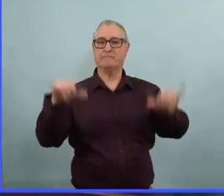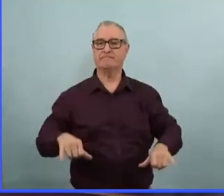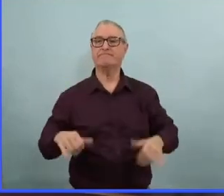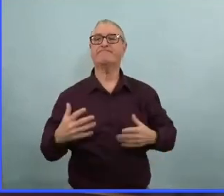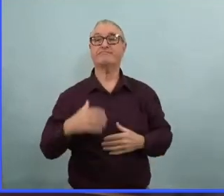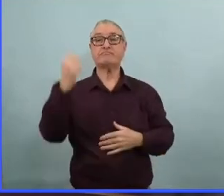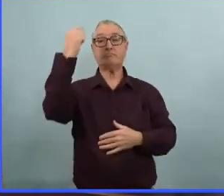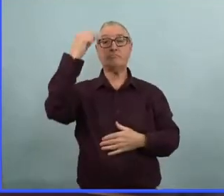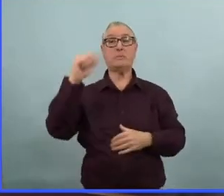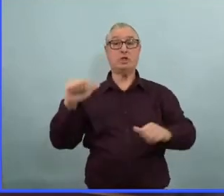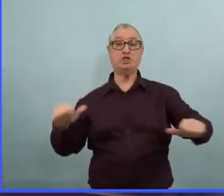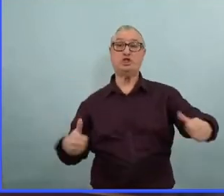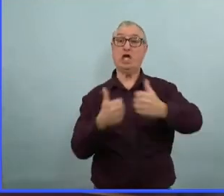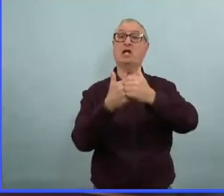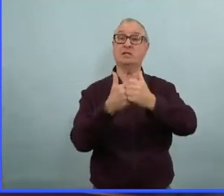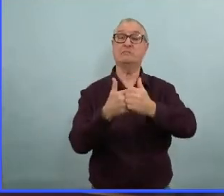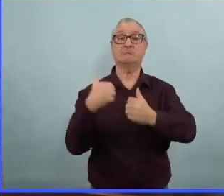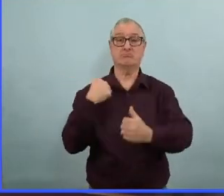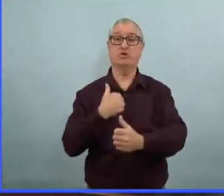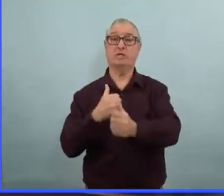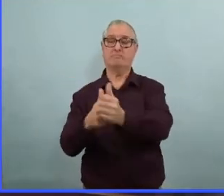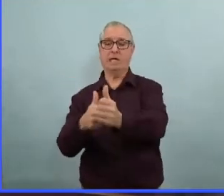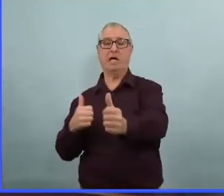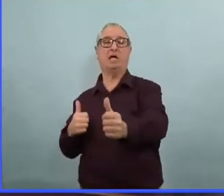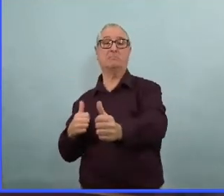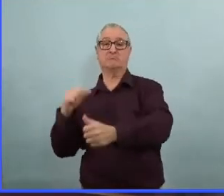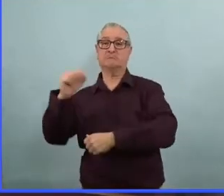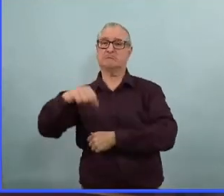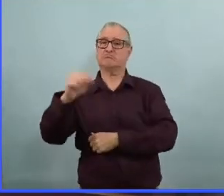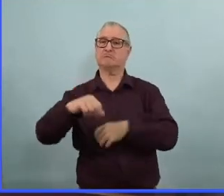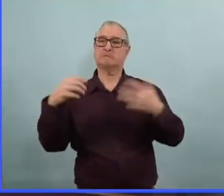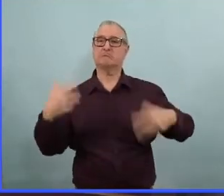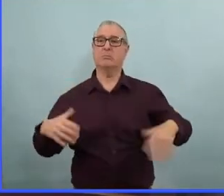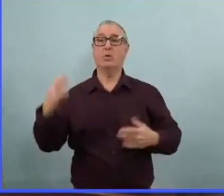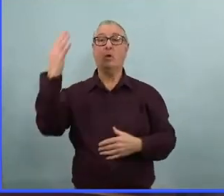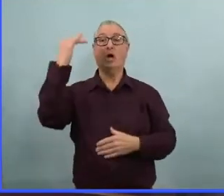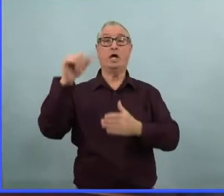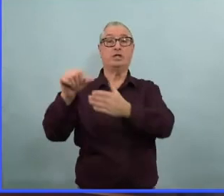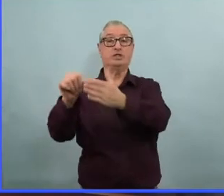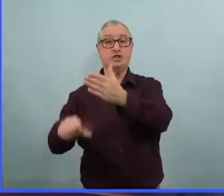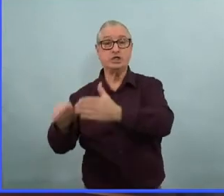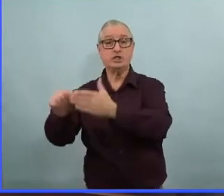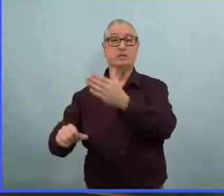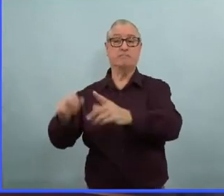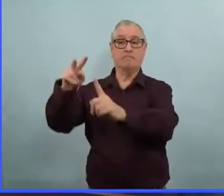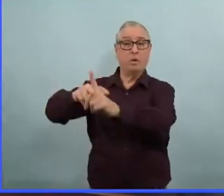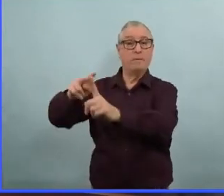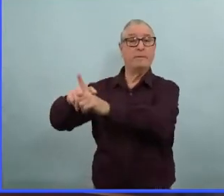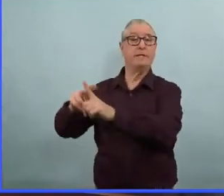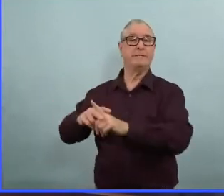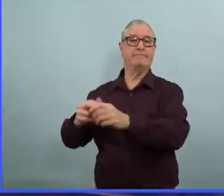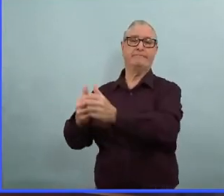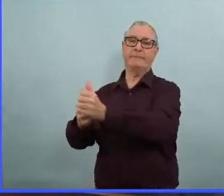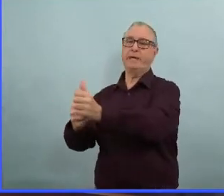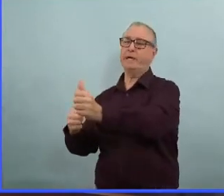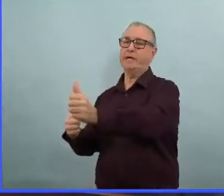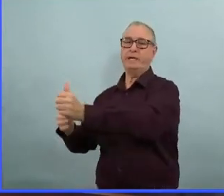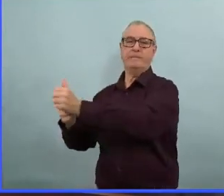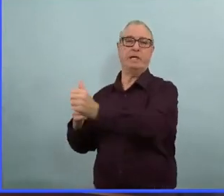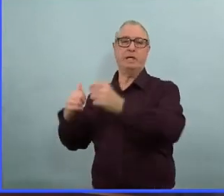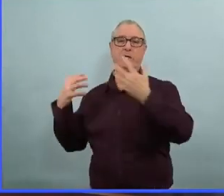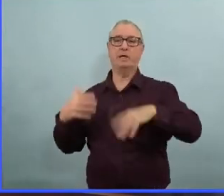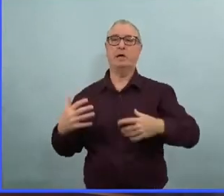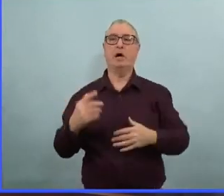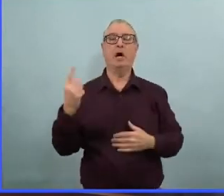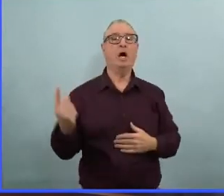chirurgie et de procédures nous avons mis sur pied un groupe de travail qui va développer un plan pour rattraper ce retard et nous allons continuer à travailler avec eux